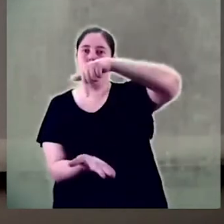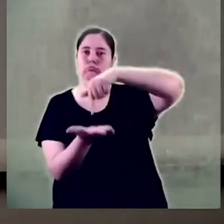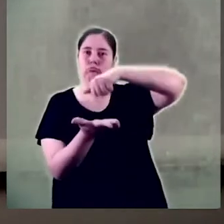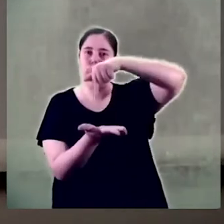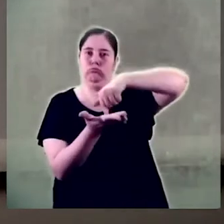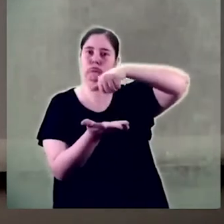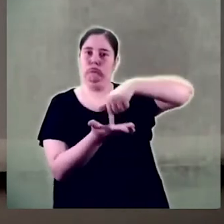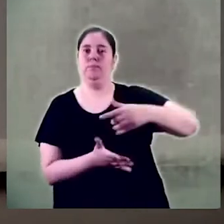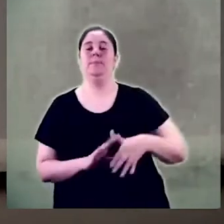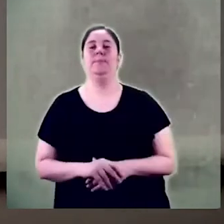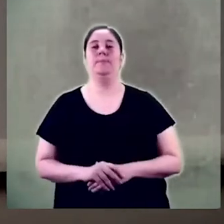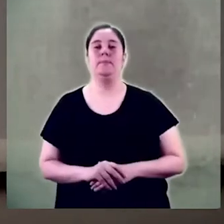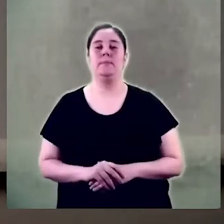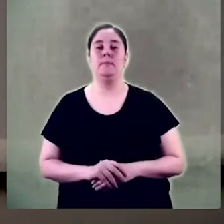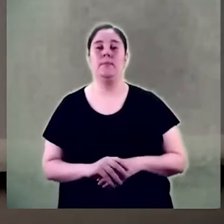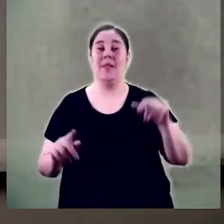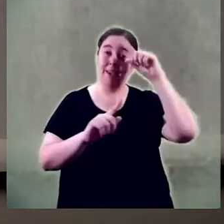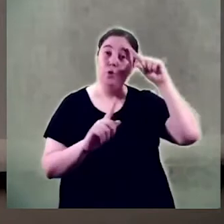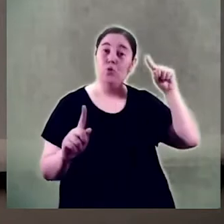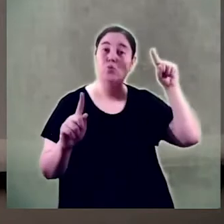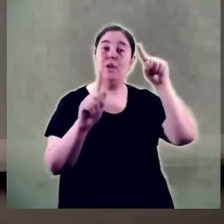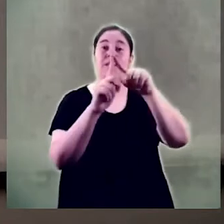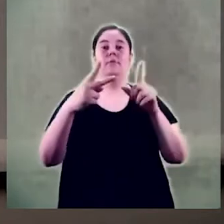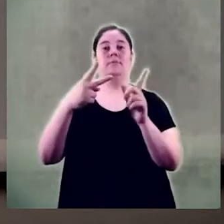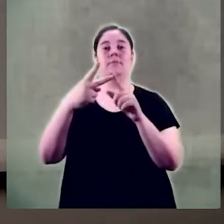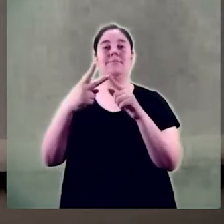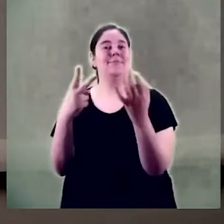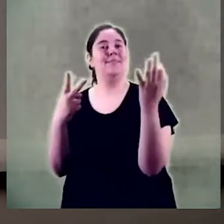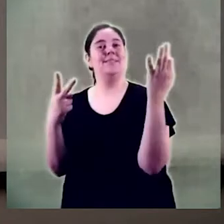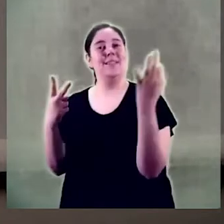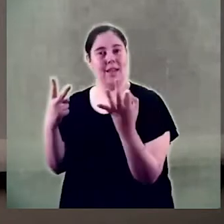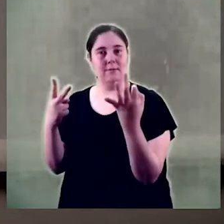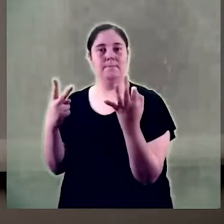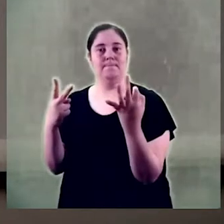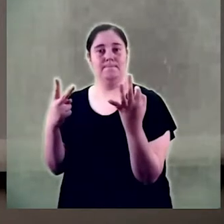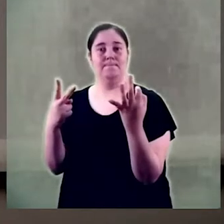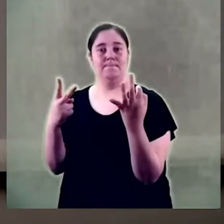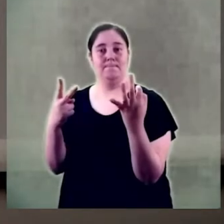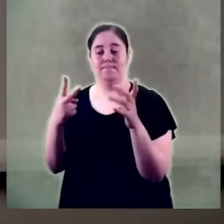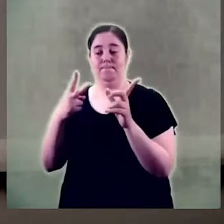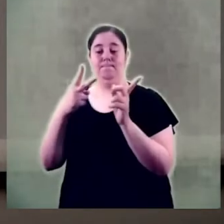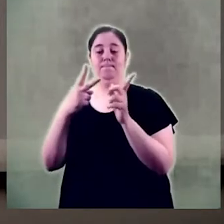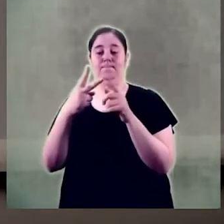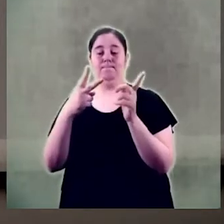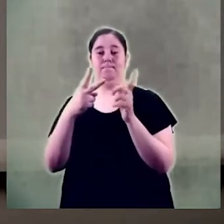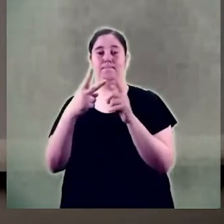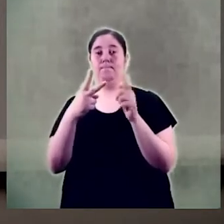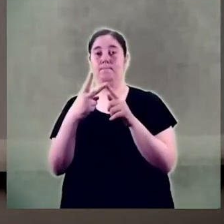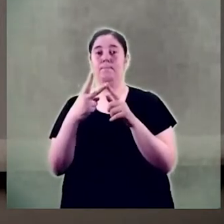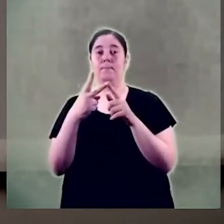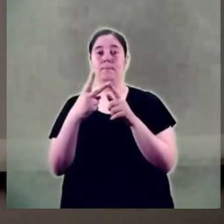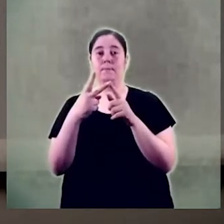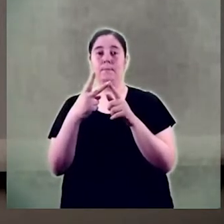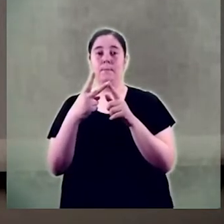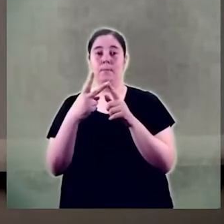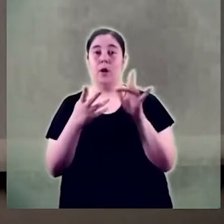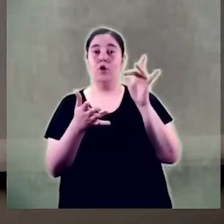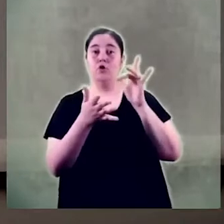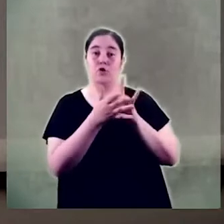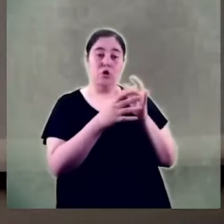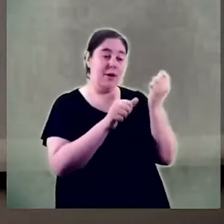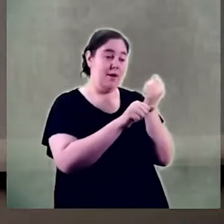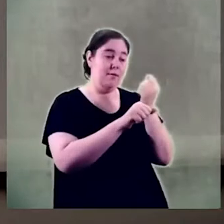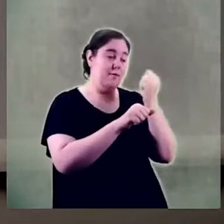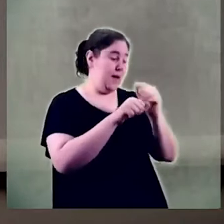serà també el de continuar amb la tasca que fins ara s'ha anat duent a